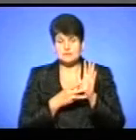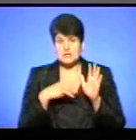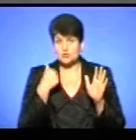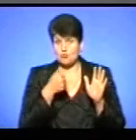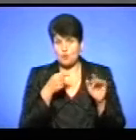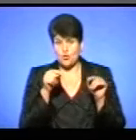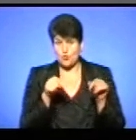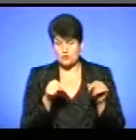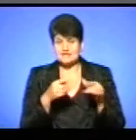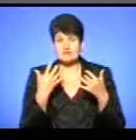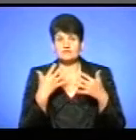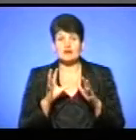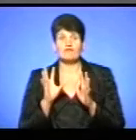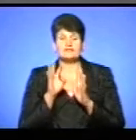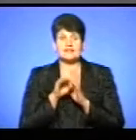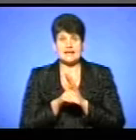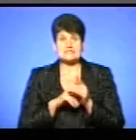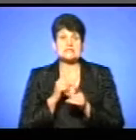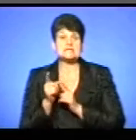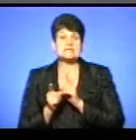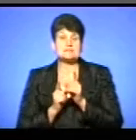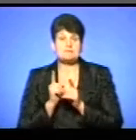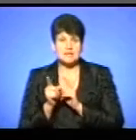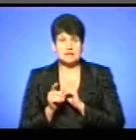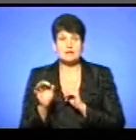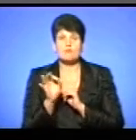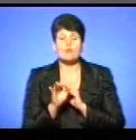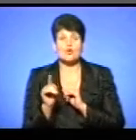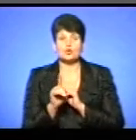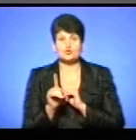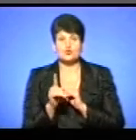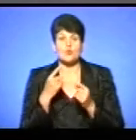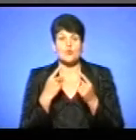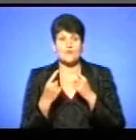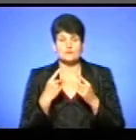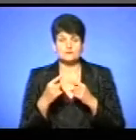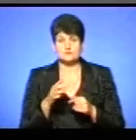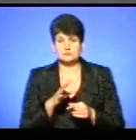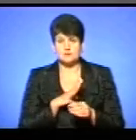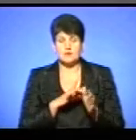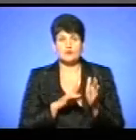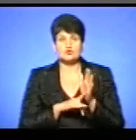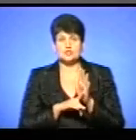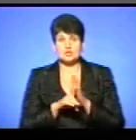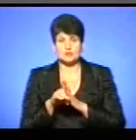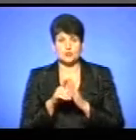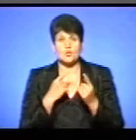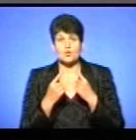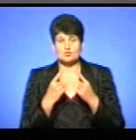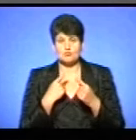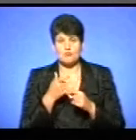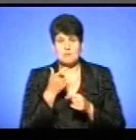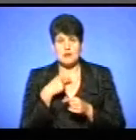внесли деякі зміни, так, і про що говорили, так, на початку розмови пан